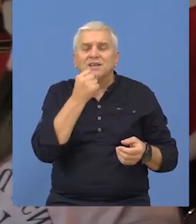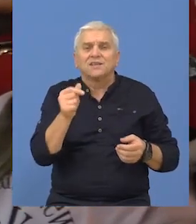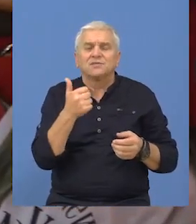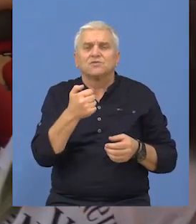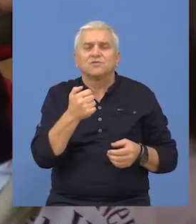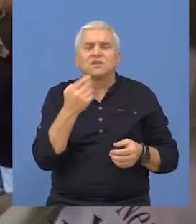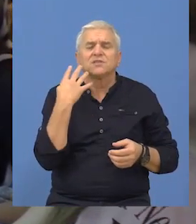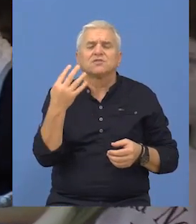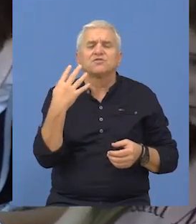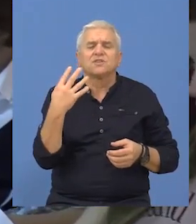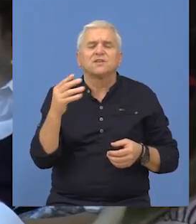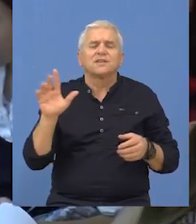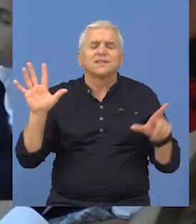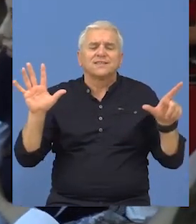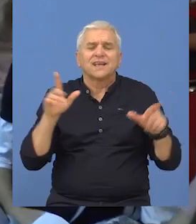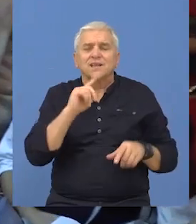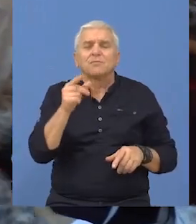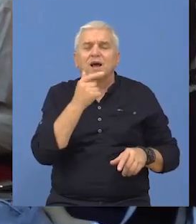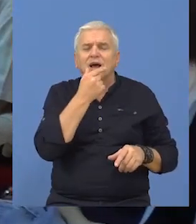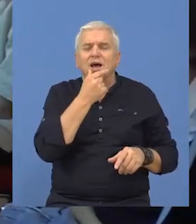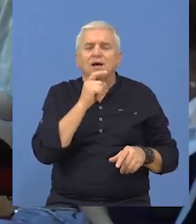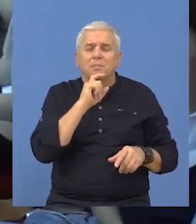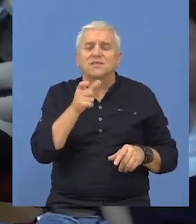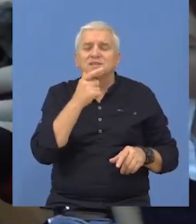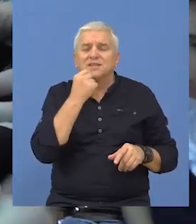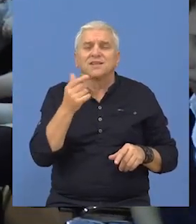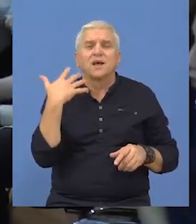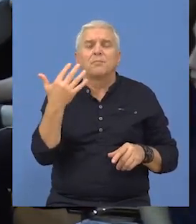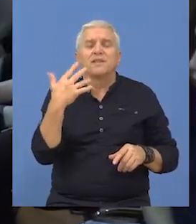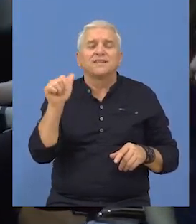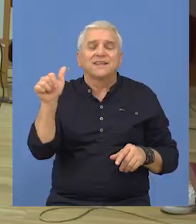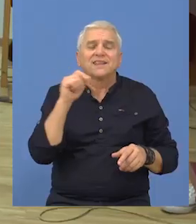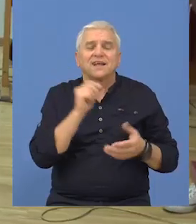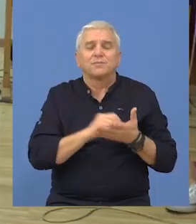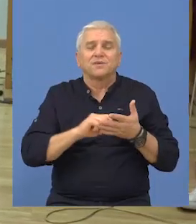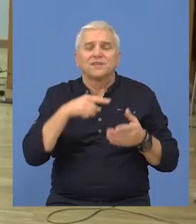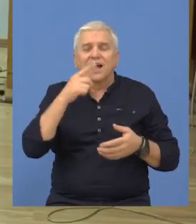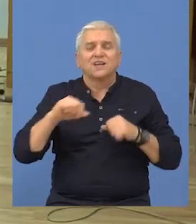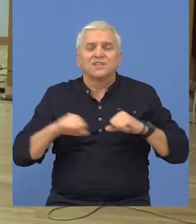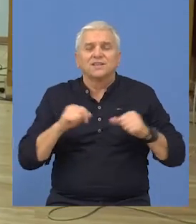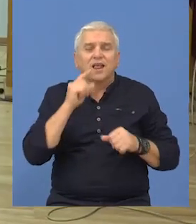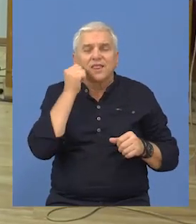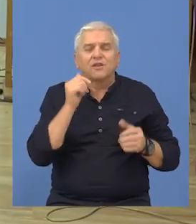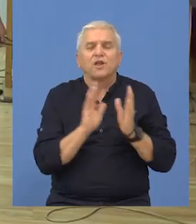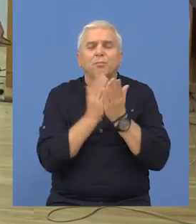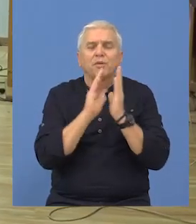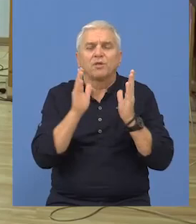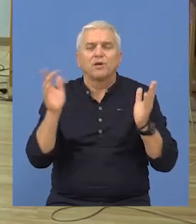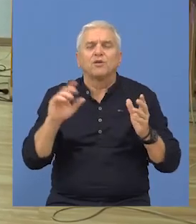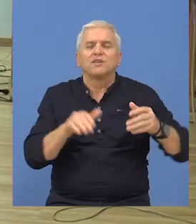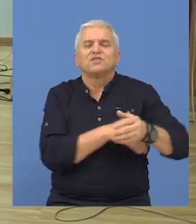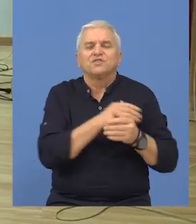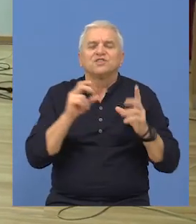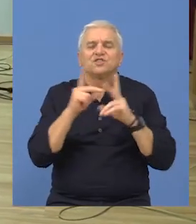čak 147, a na mađarskom nešto manje 51 rad, kazala je direktorica Narodne biblioteke